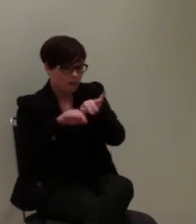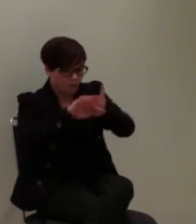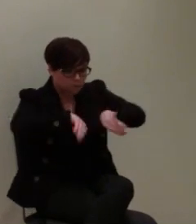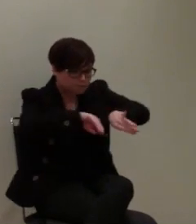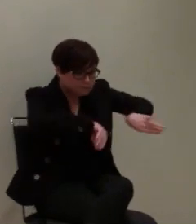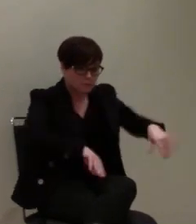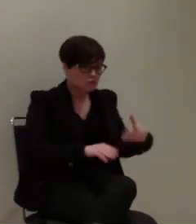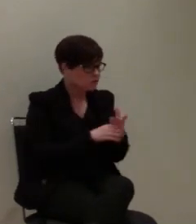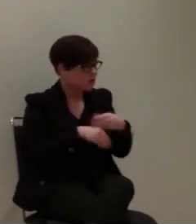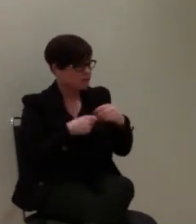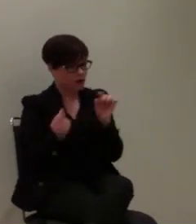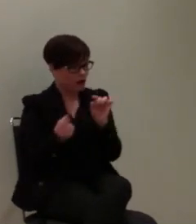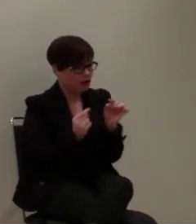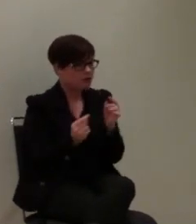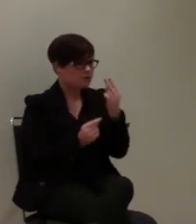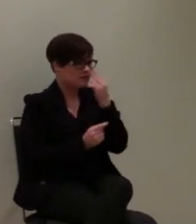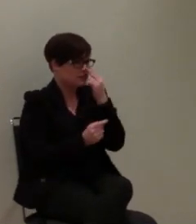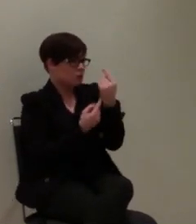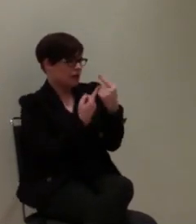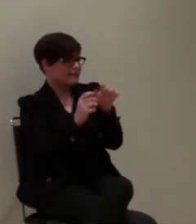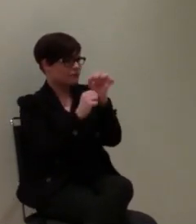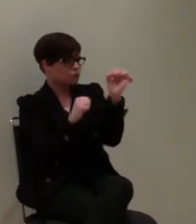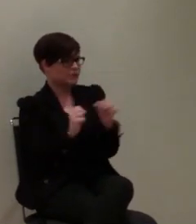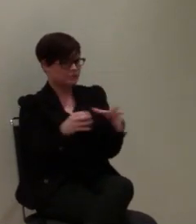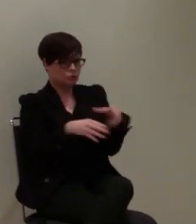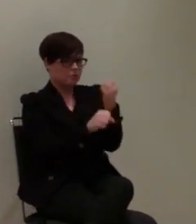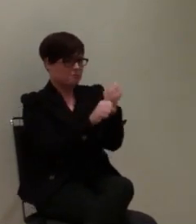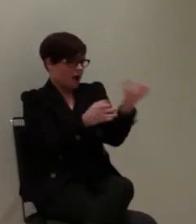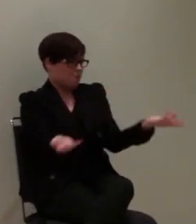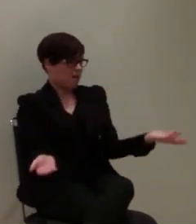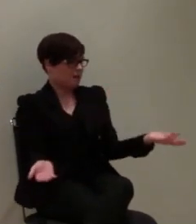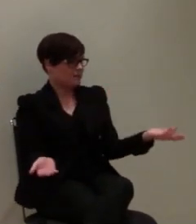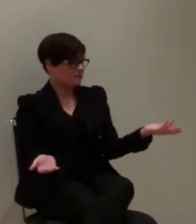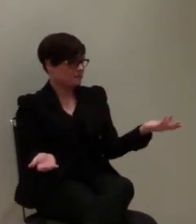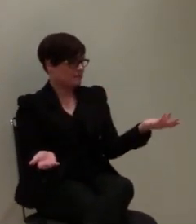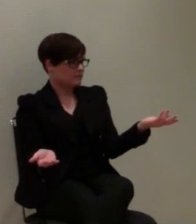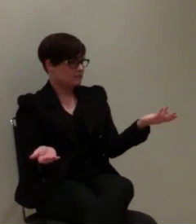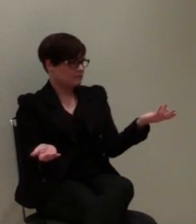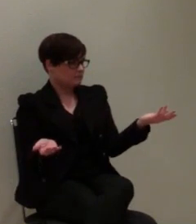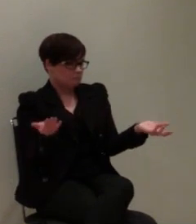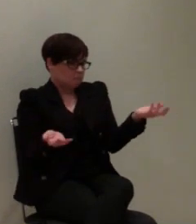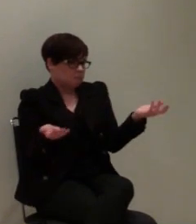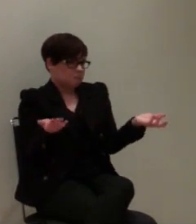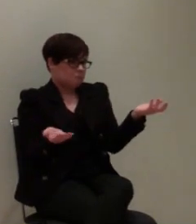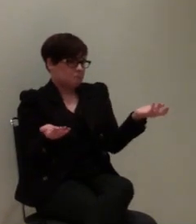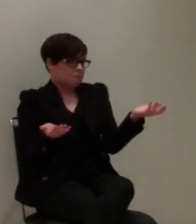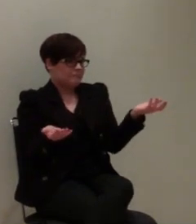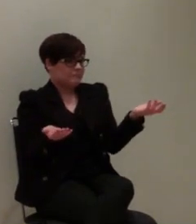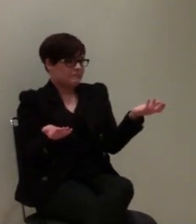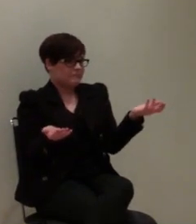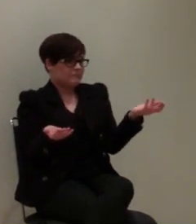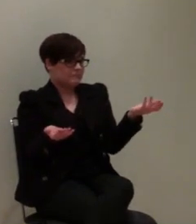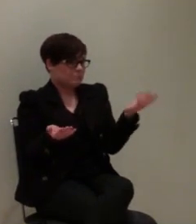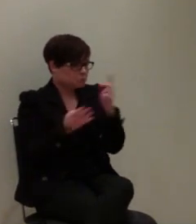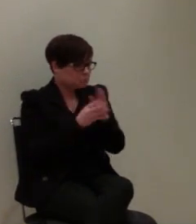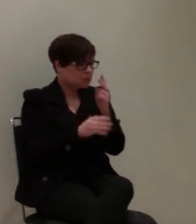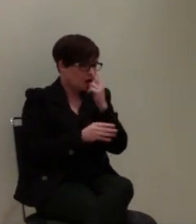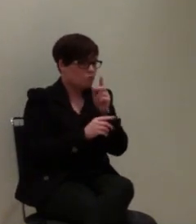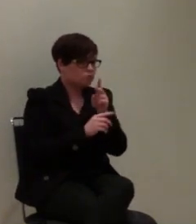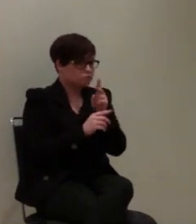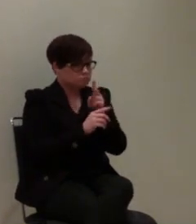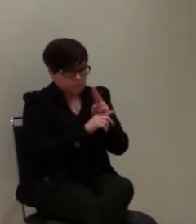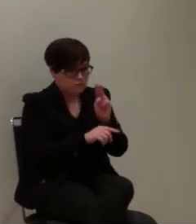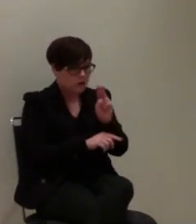da die Zusammenarbeit mit allen anderen Systemen aus? Denn ich denke, das ist auch nicht zu vernachlässigen, denn